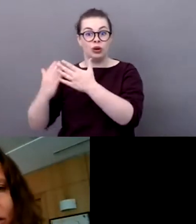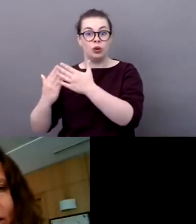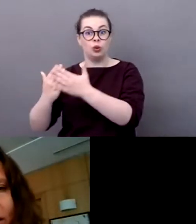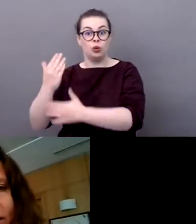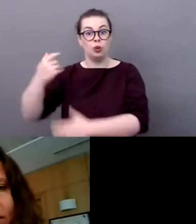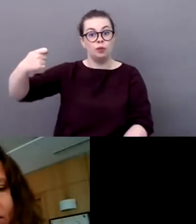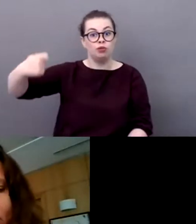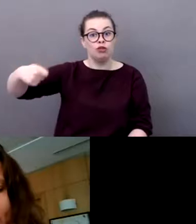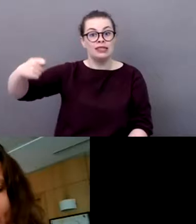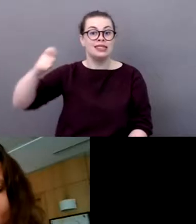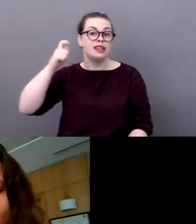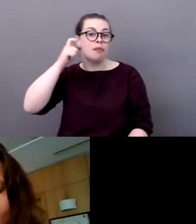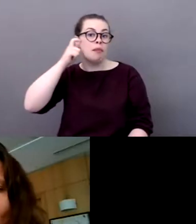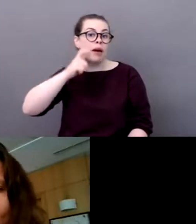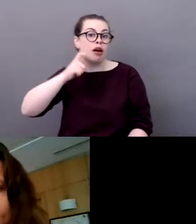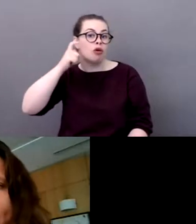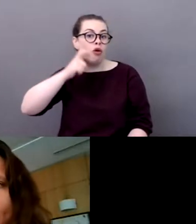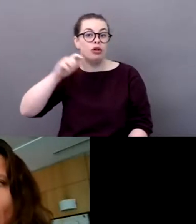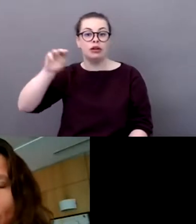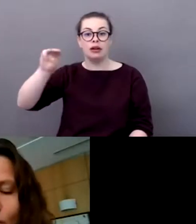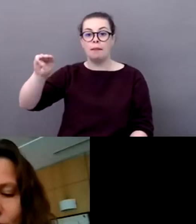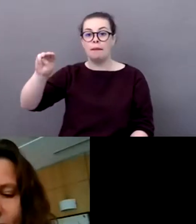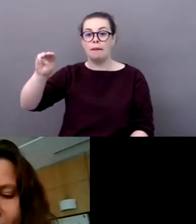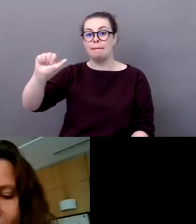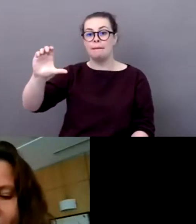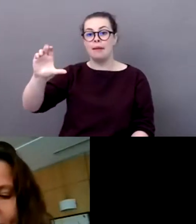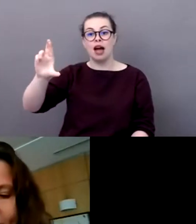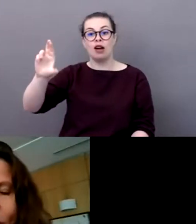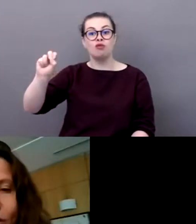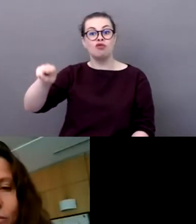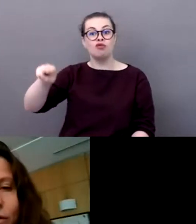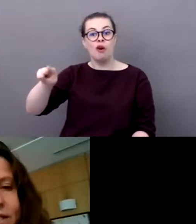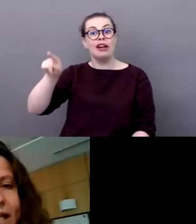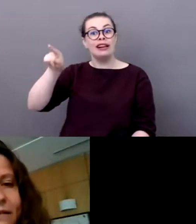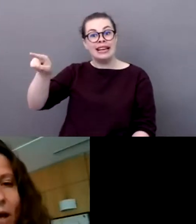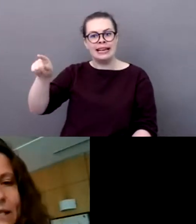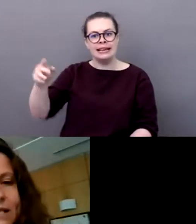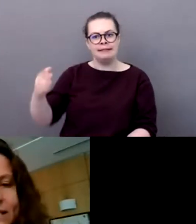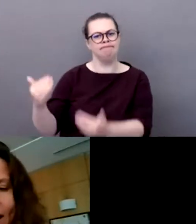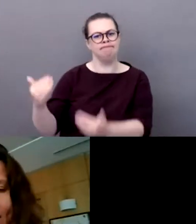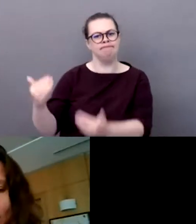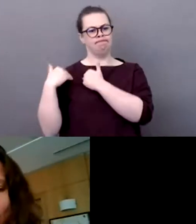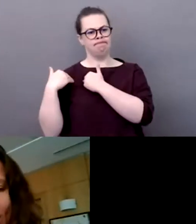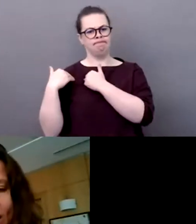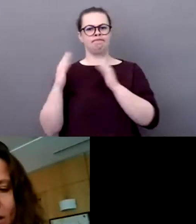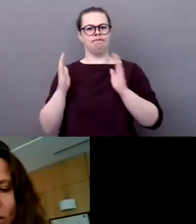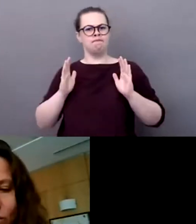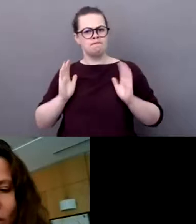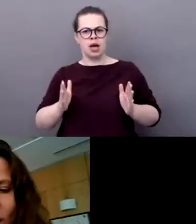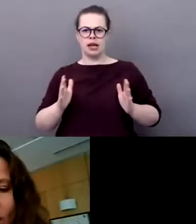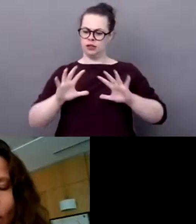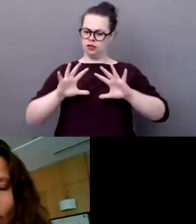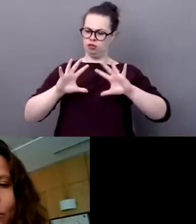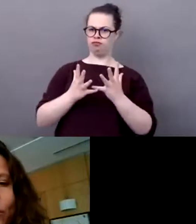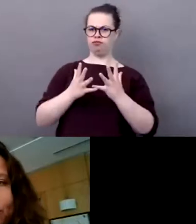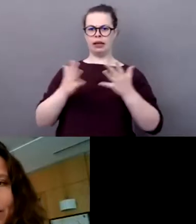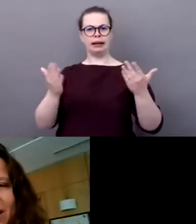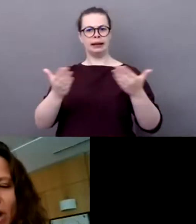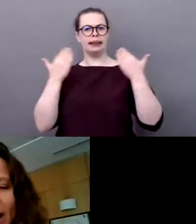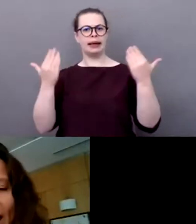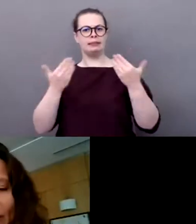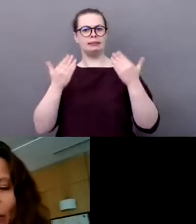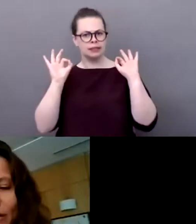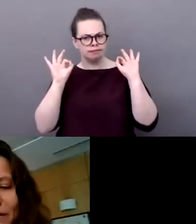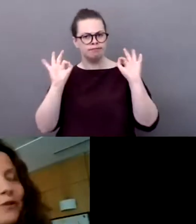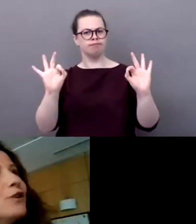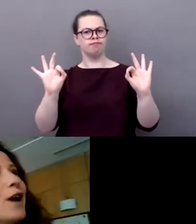écologique, ce qui illustre aussi la volonté d'avoir une politique interministérielle sur la question pour qu puisse